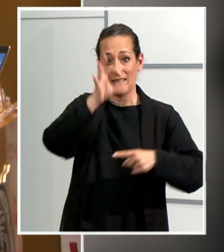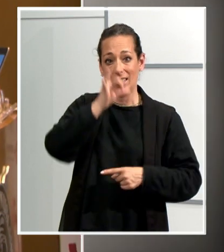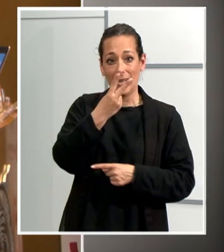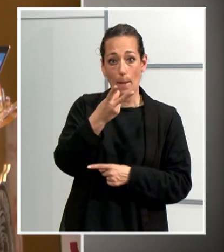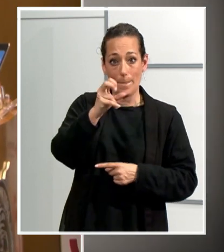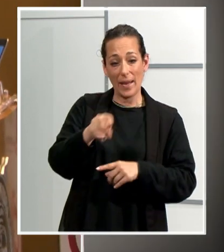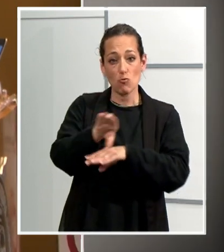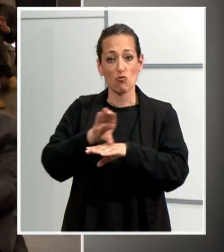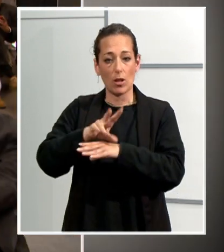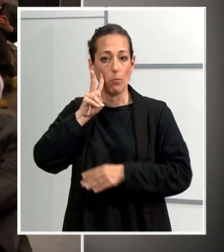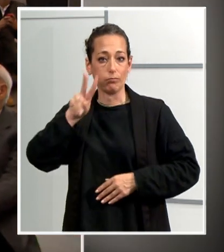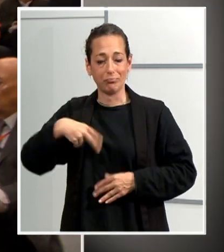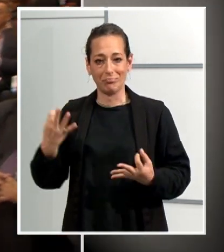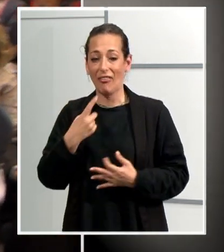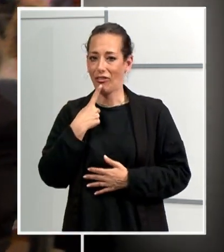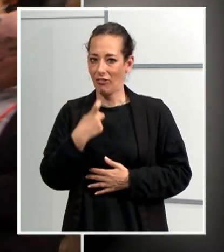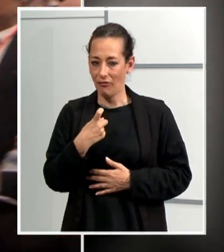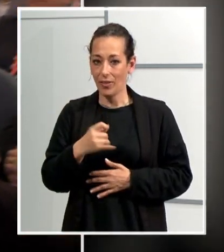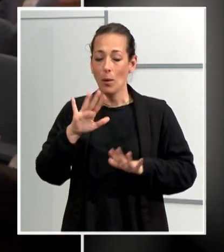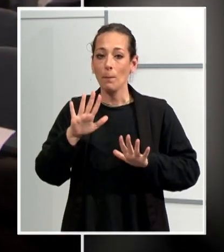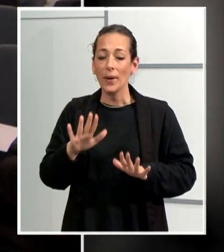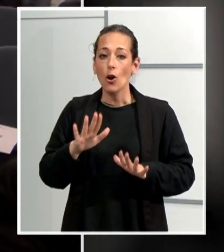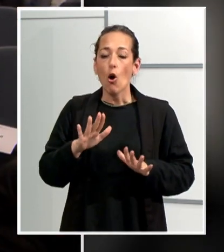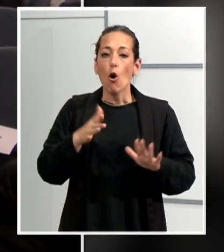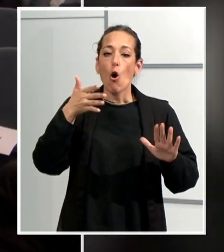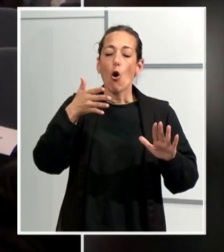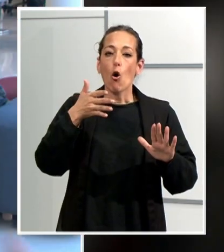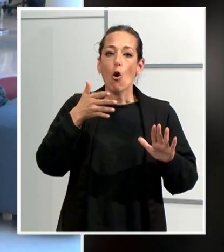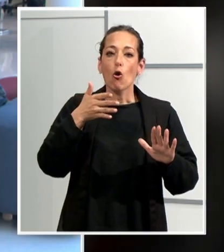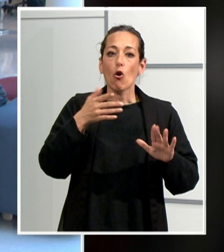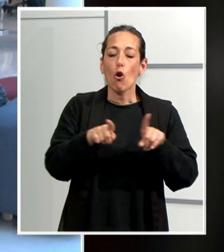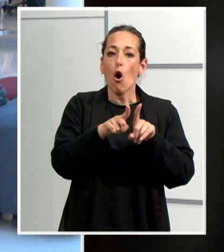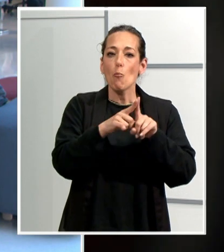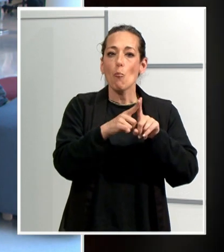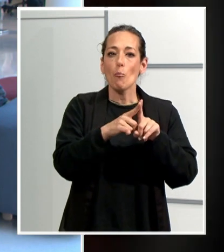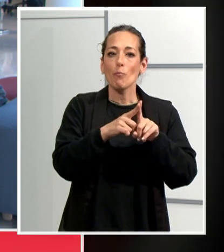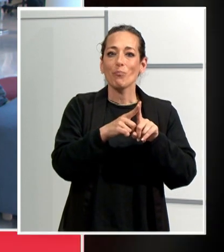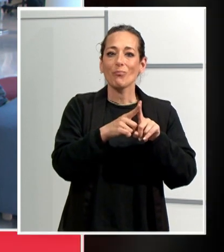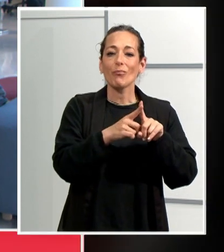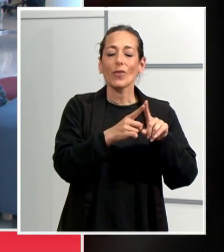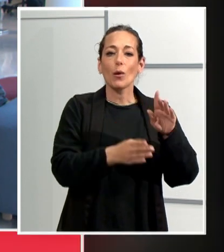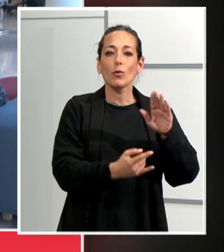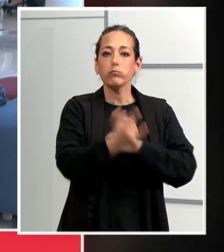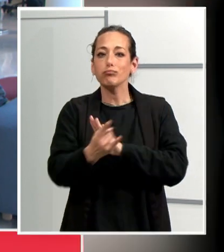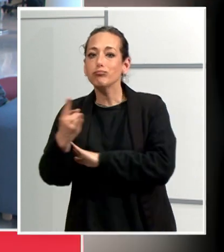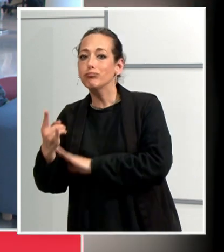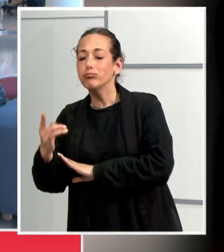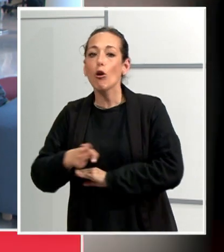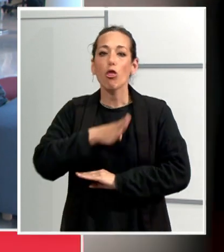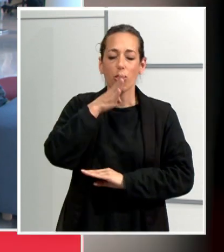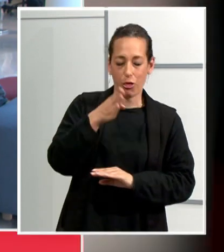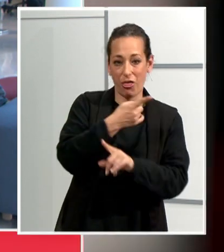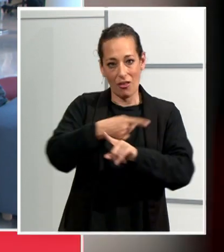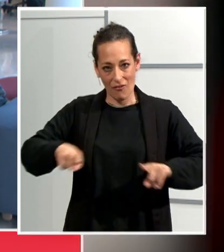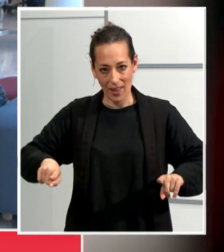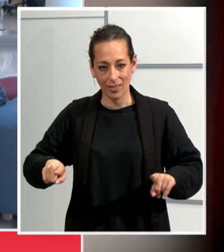ha reconegut que és més difícil, però que la diversitat d'orígens actual és un punt a favor. Hem de combatre el discurs xenòfob i hem de poder